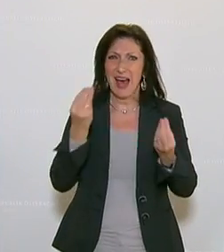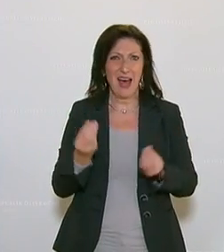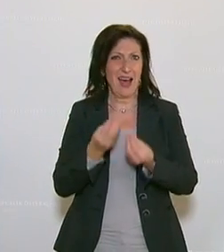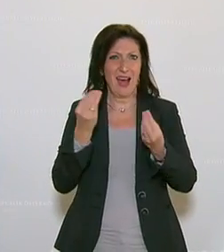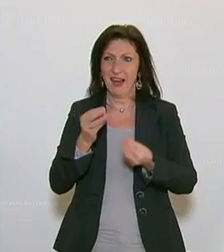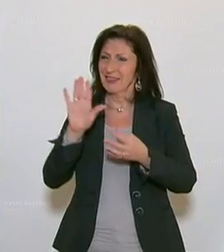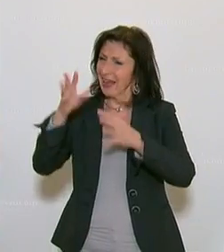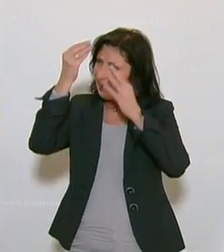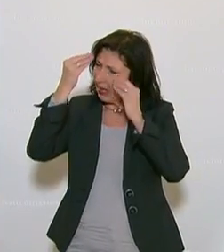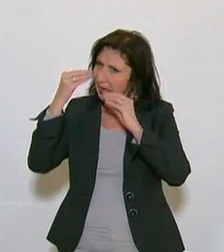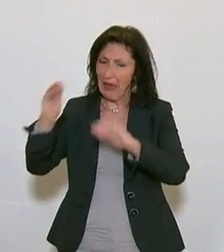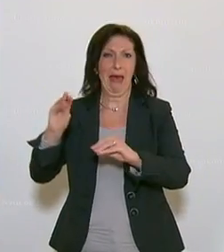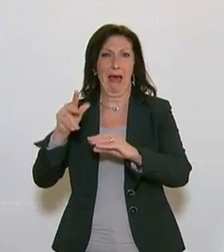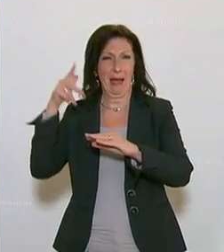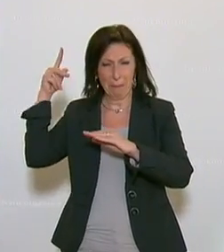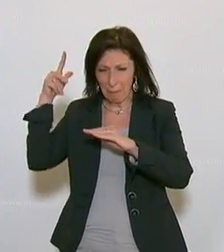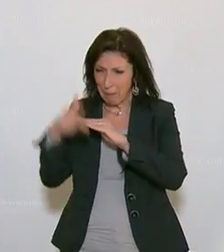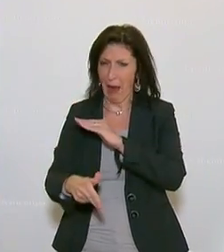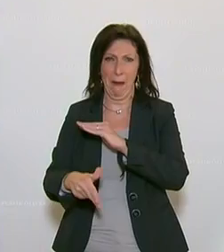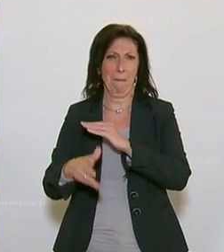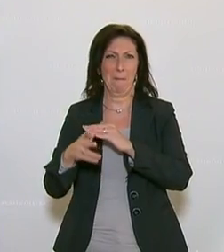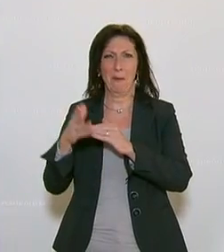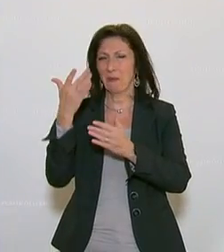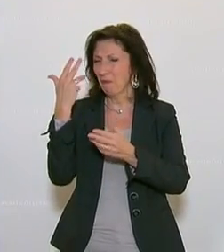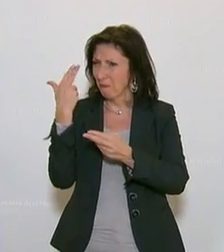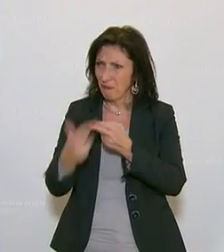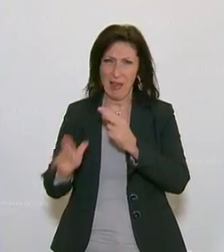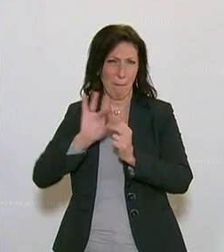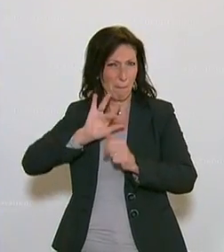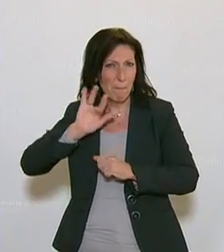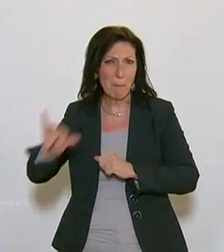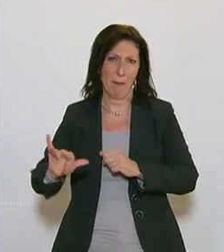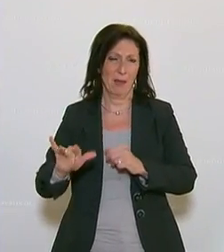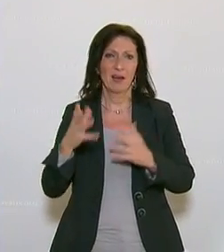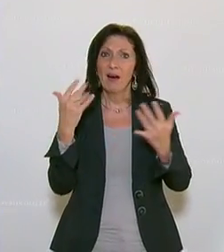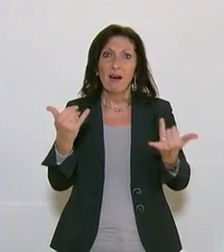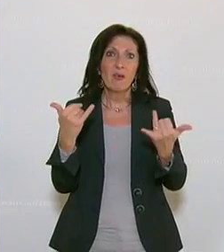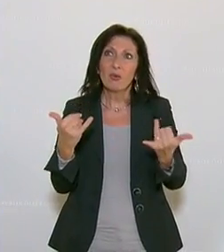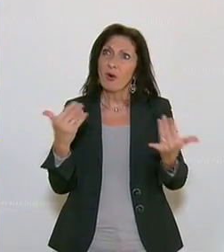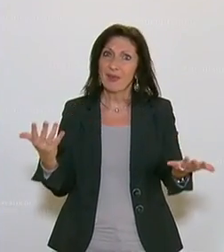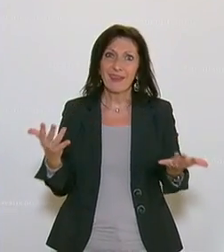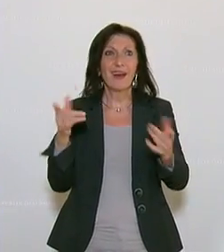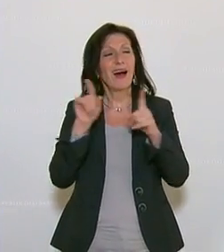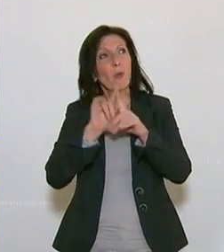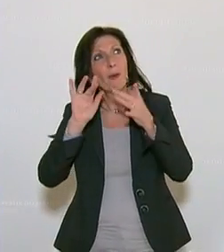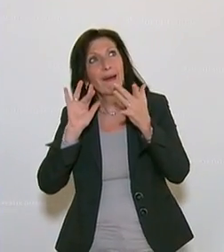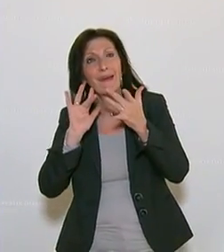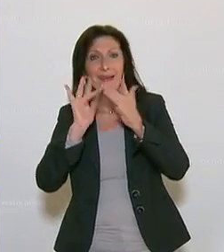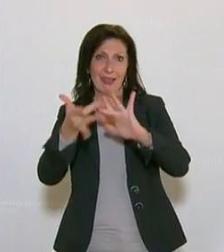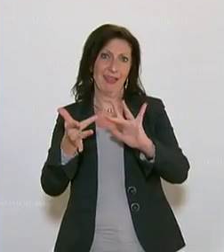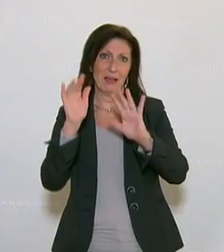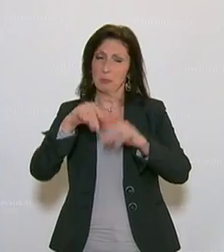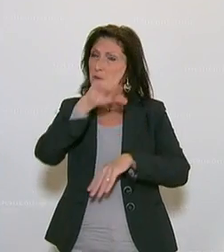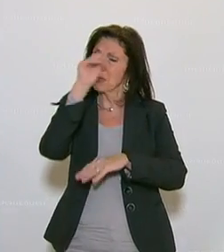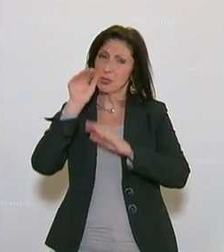stattfindet. Und heutzutage verdienen Menschen eben auch im Internet Schutz.